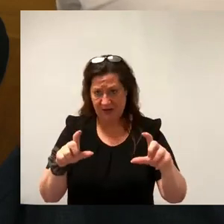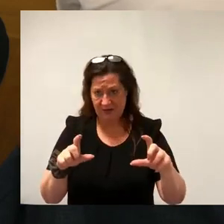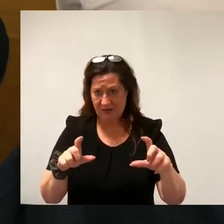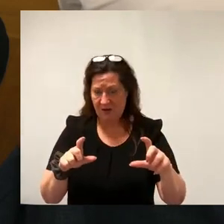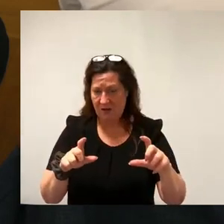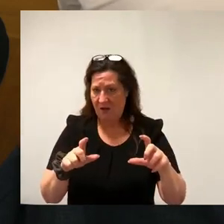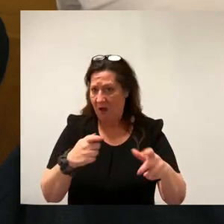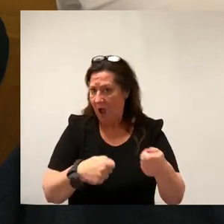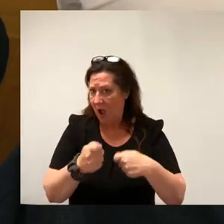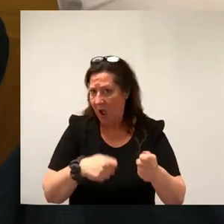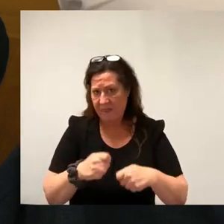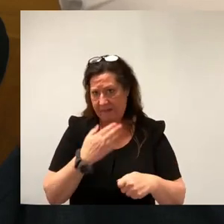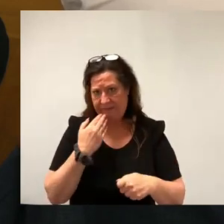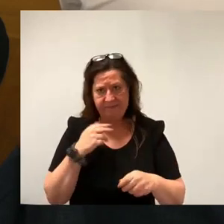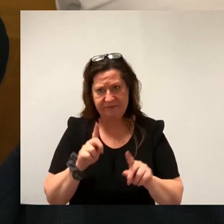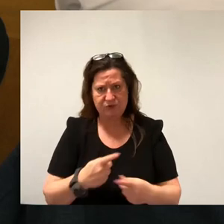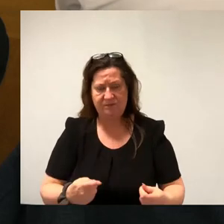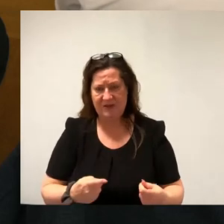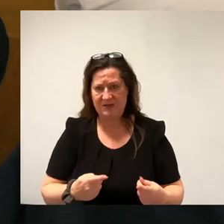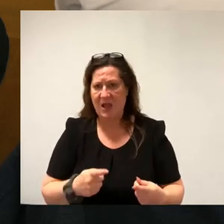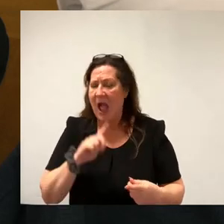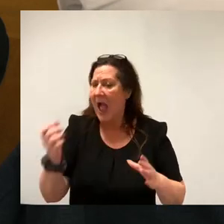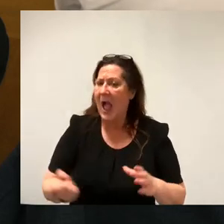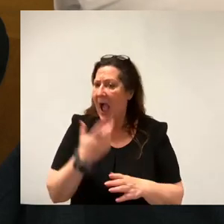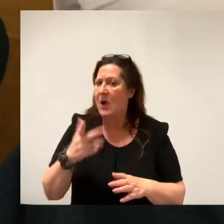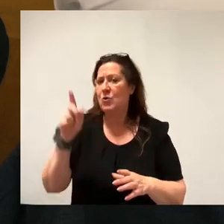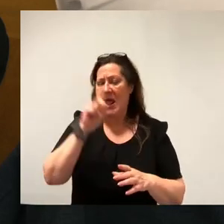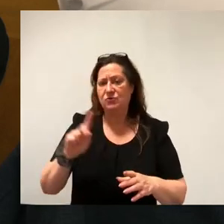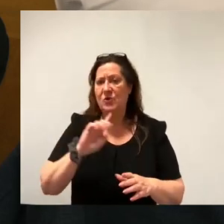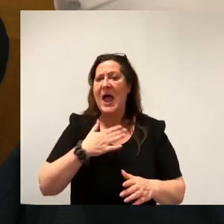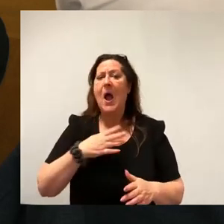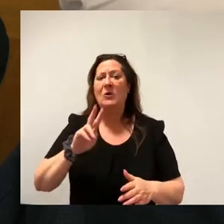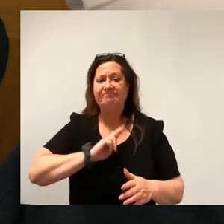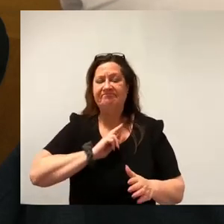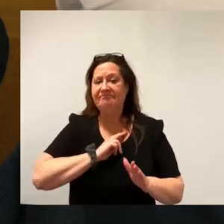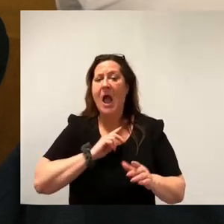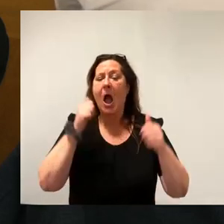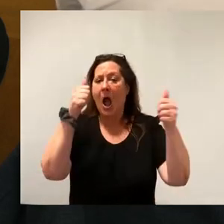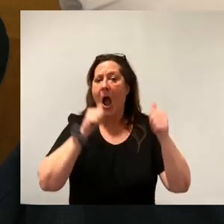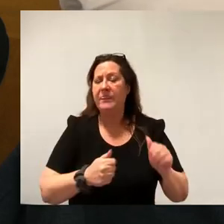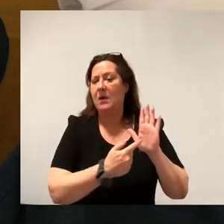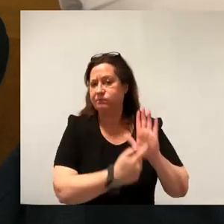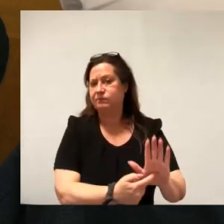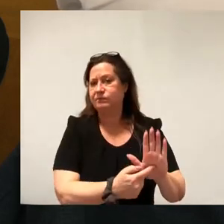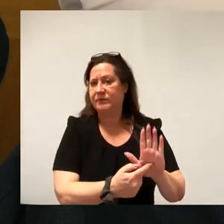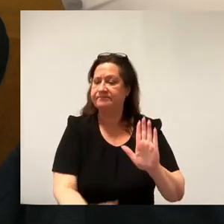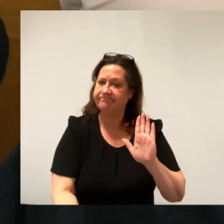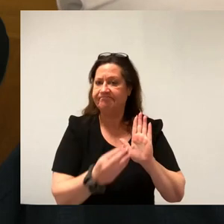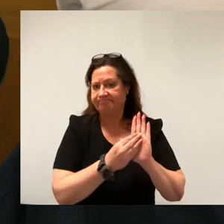sowohl in der aktuellen Stunde als auch bei der Vorstellung unseres eigenen Antrages, der hat sehr wohl gemerkt, dass wir